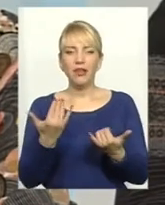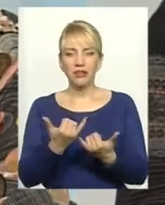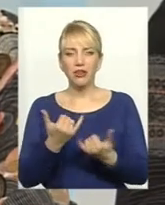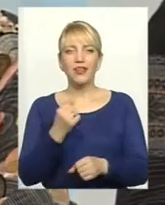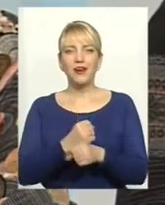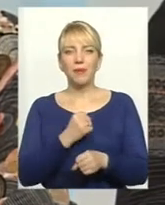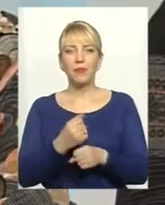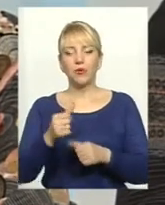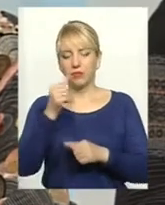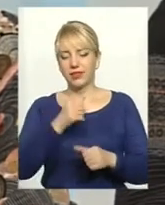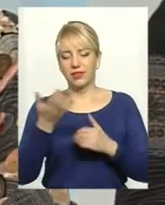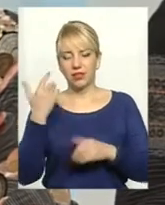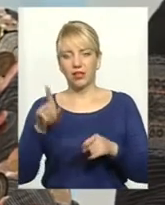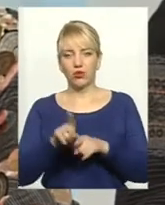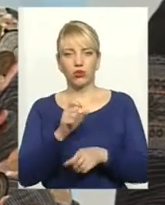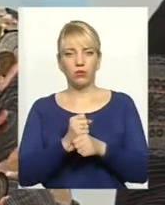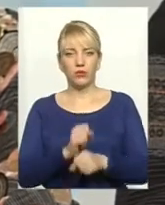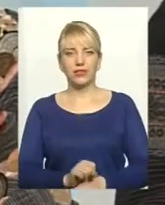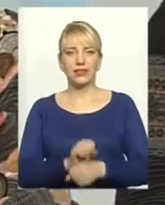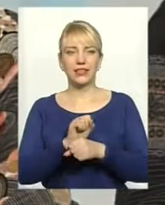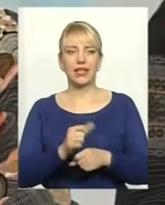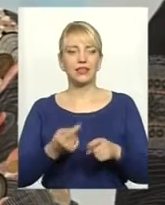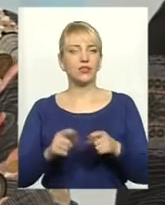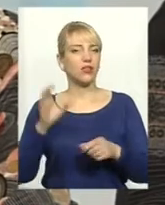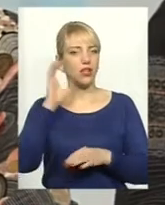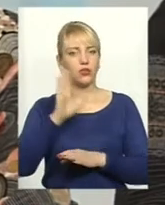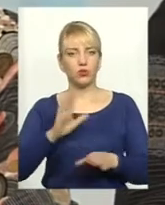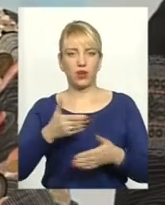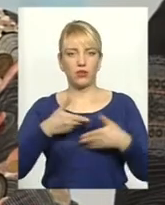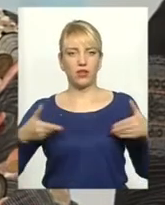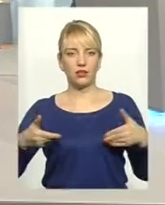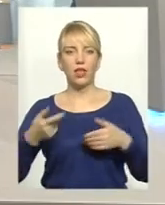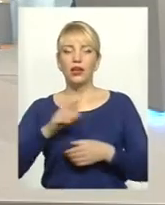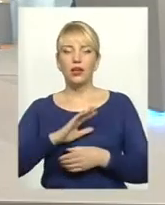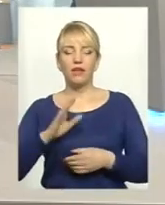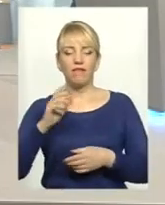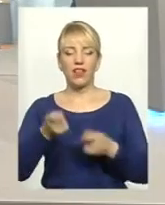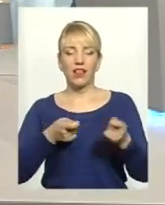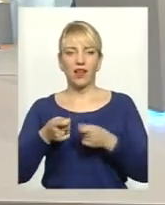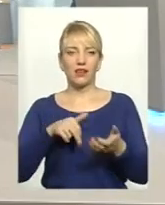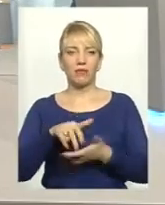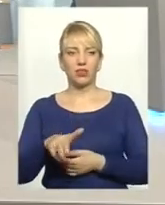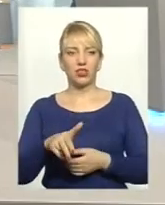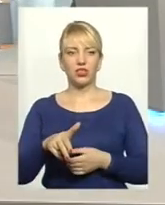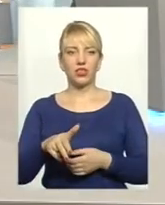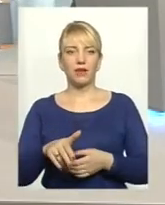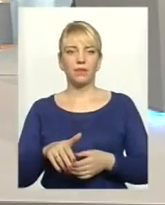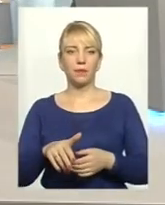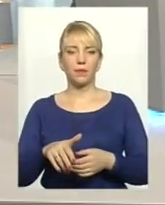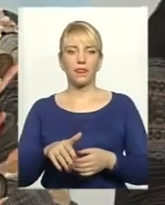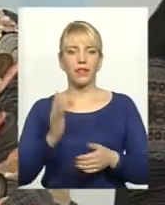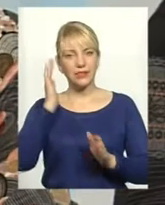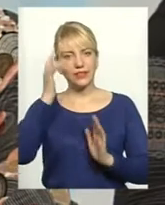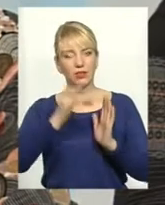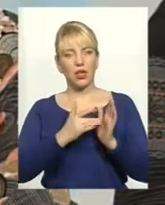місяць назад, проводили страйки, але, я повинен сказати, не дослухаються до нас, не дослухається. Влада зараз пішла, що цільовим, вроді би,